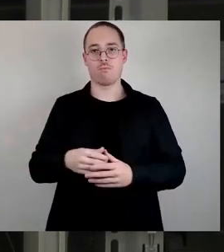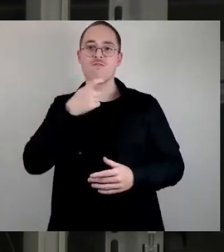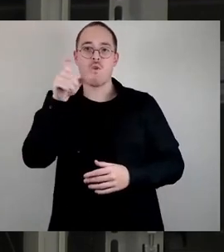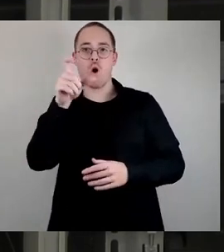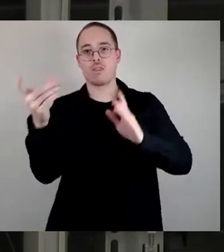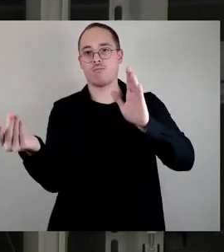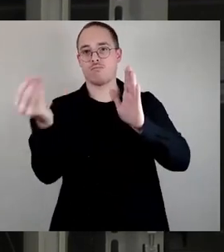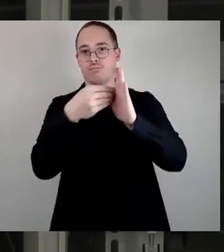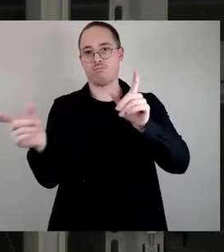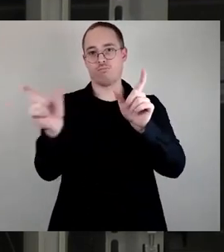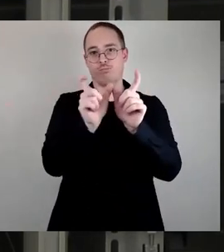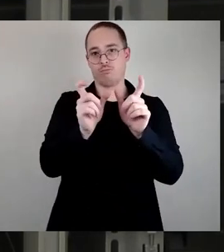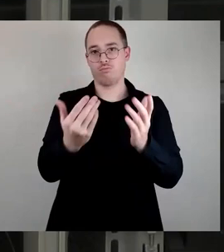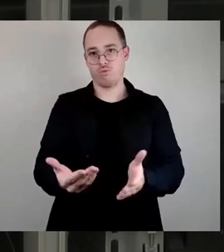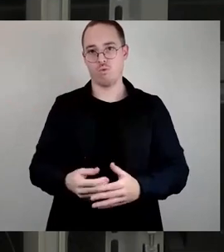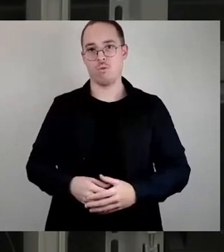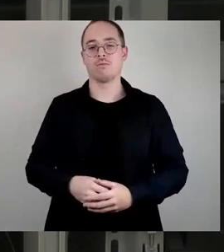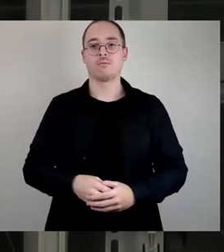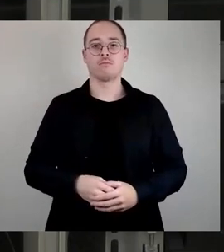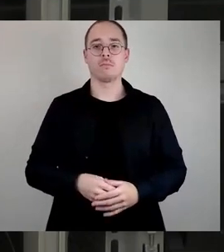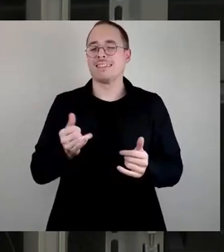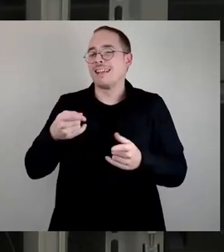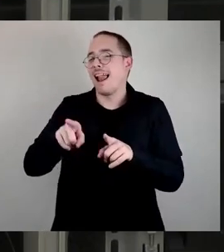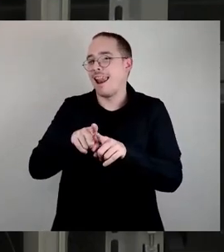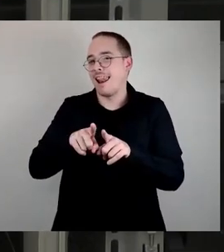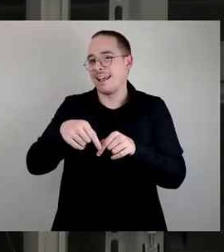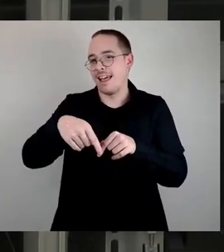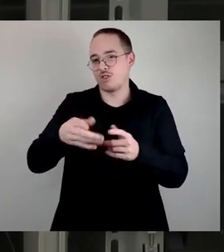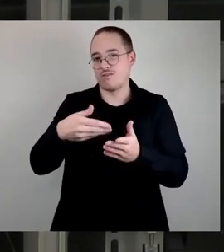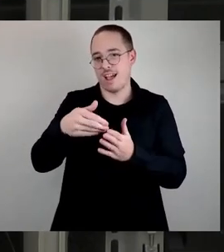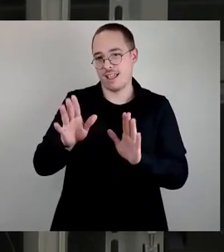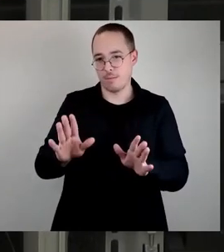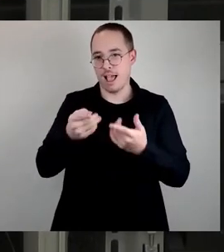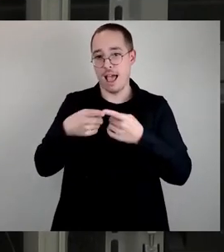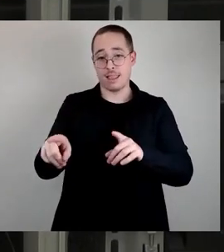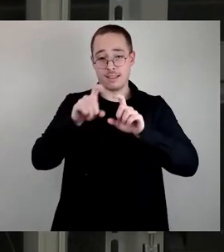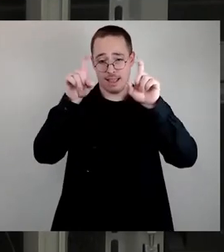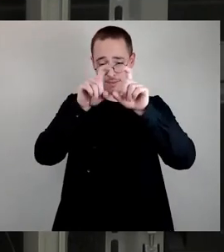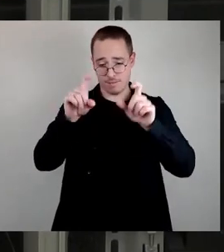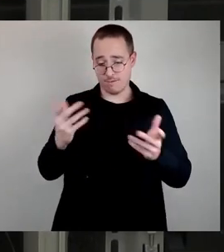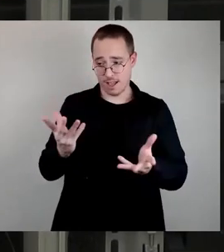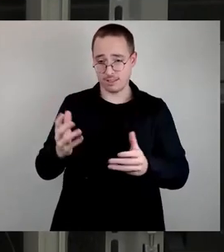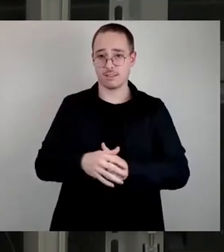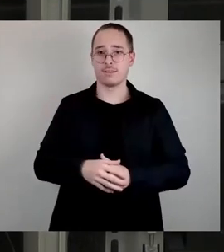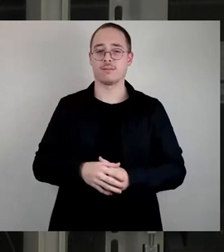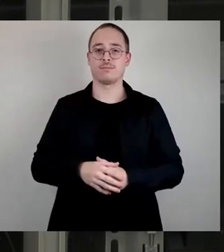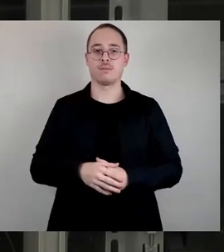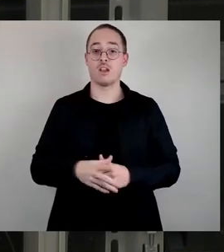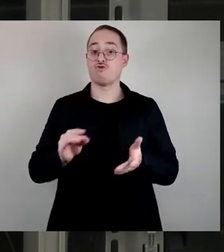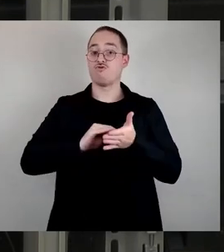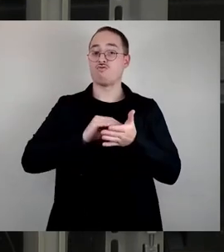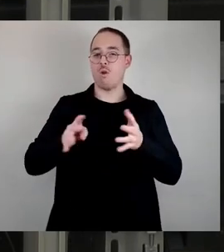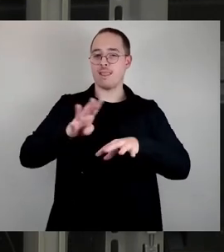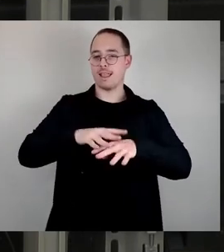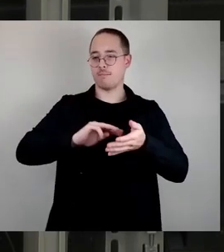jetzt geht es gleich weiter. Wir werden aber noch zu anderen Themen kommen bei dem Schulnetzplan. Weil ganz so rosig, wie ich es bis jetzt